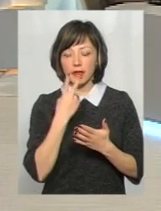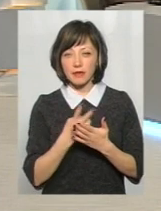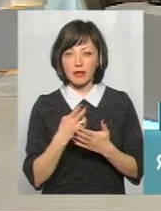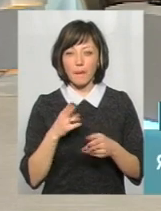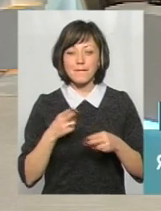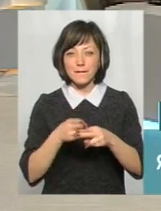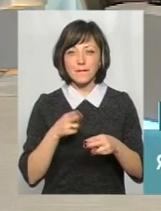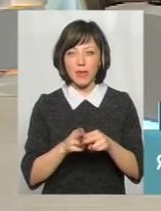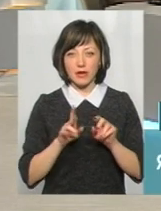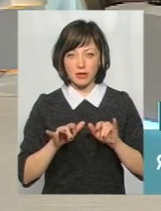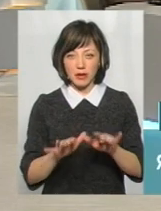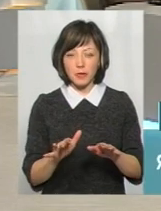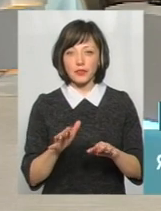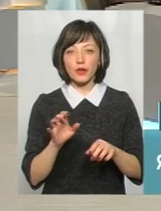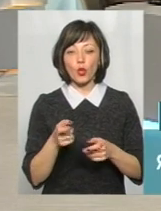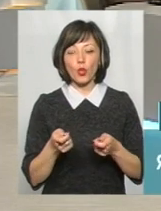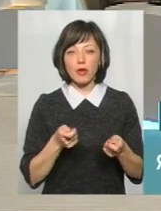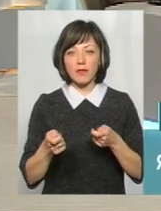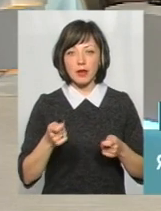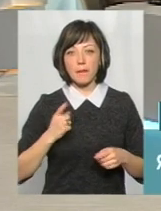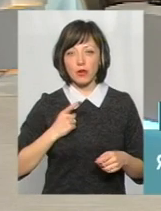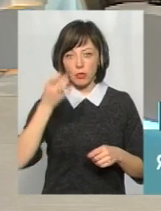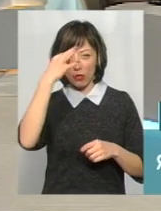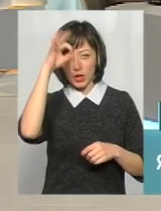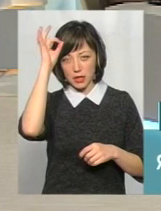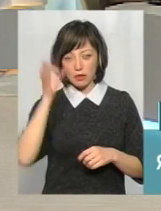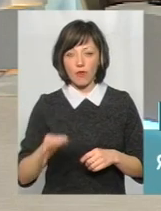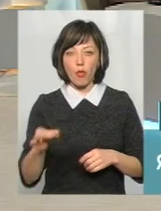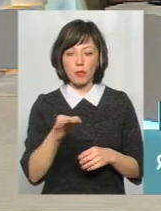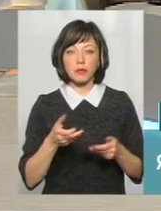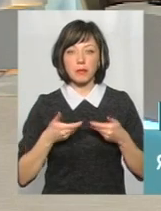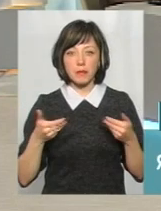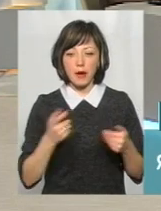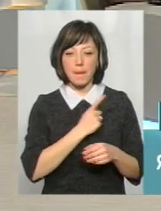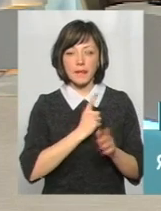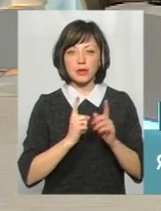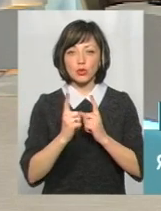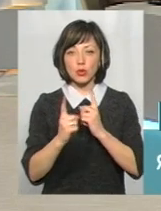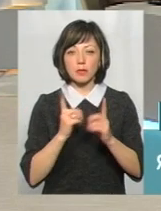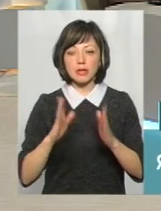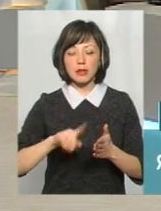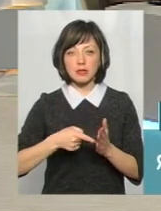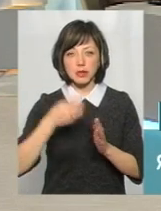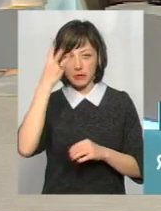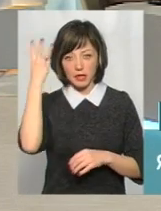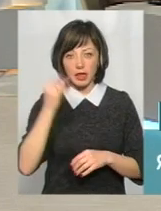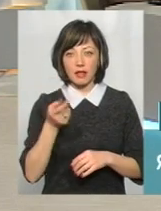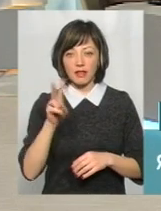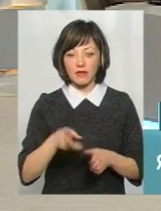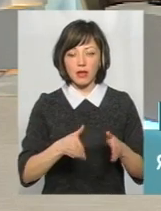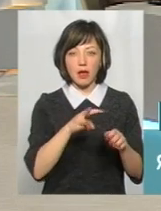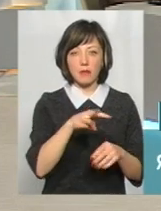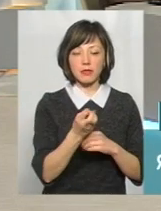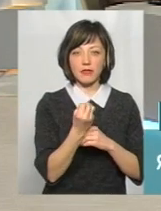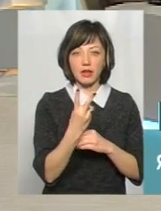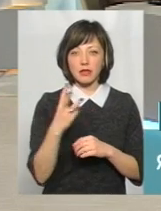ми все ж таки, незважаючи на те, що управління поліцією в області, ми патрулюємо тільки місто Хмельницький та дві траси М-12